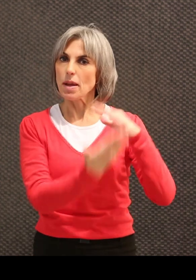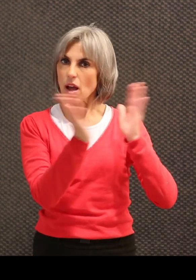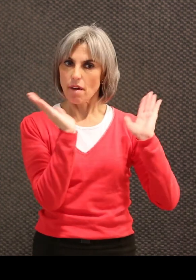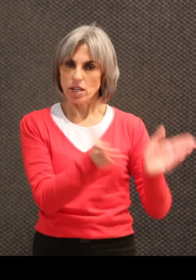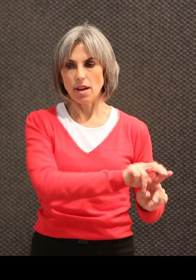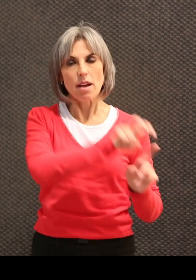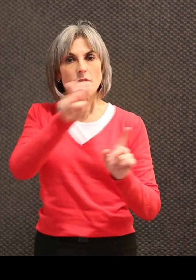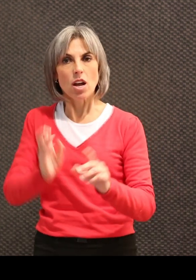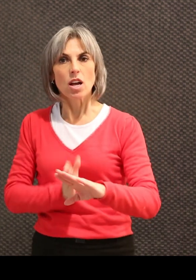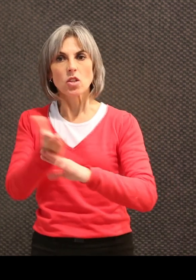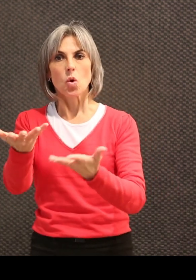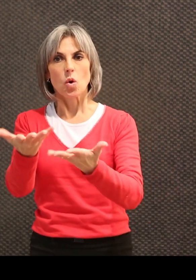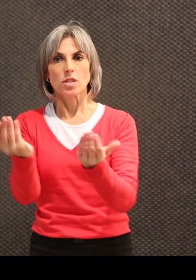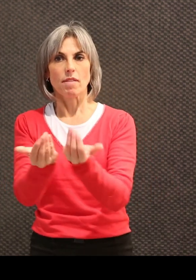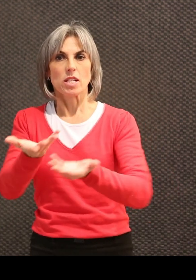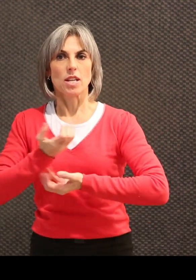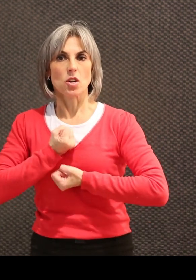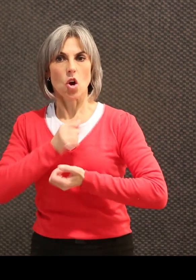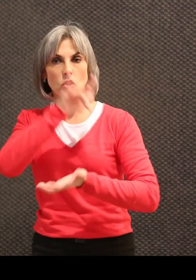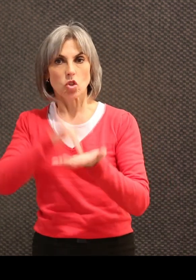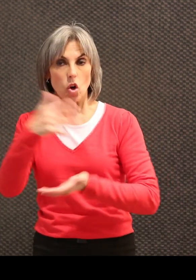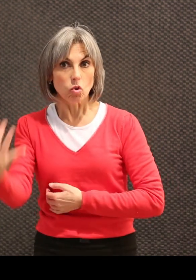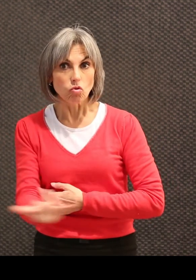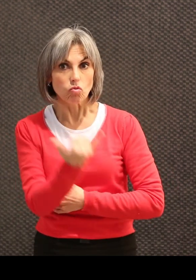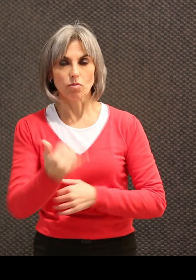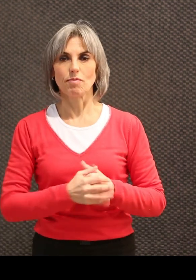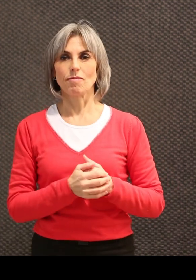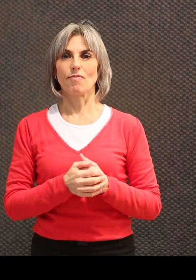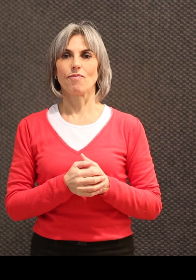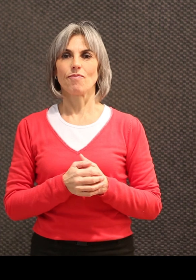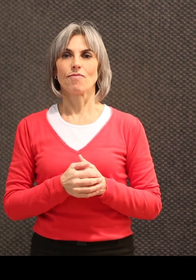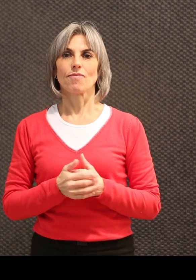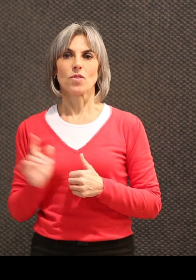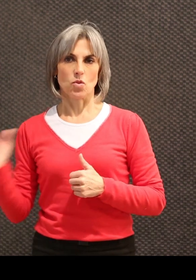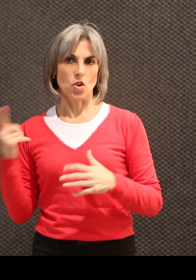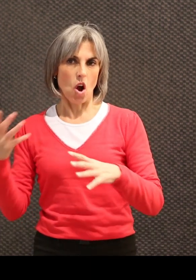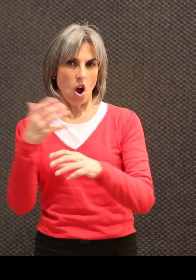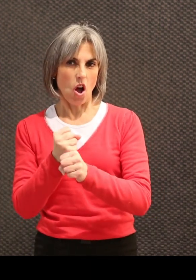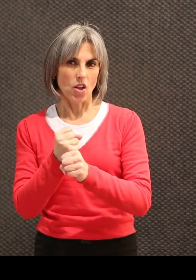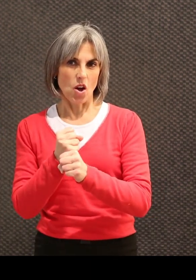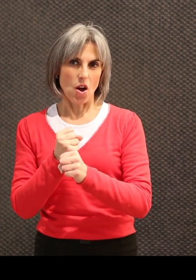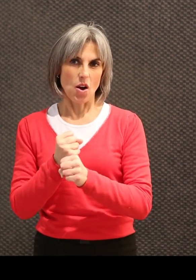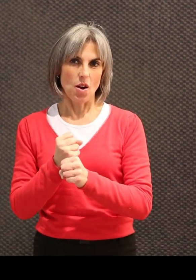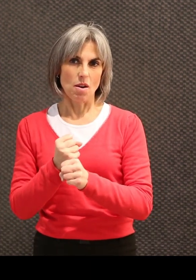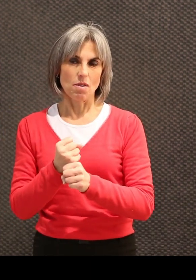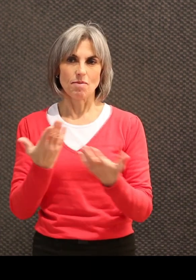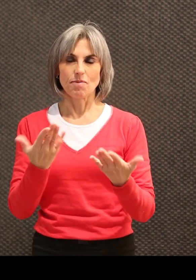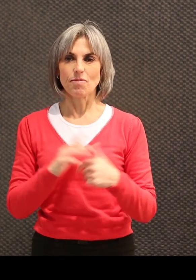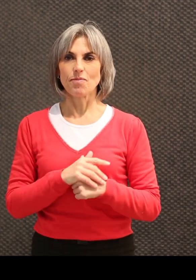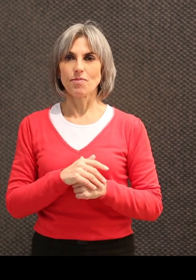portes, et ils arrivent, les 15 arrivent au centre de jour. On fait la peinture ensemble, là. Quand je suis rentré,